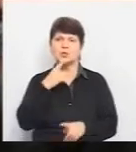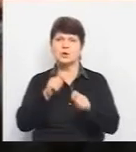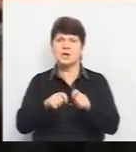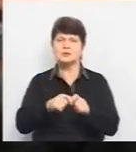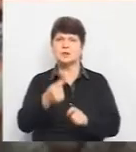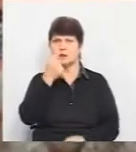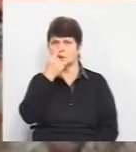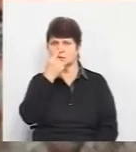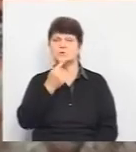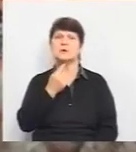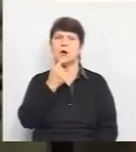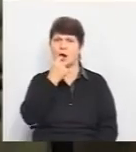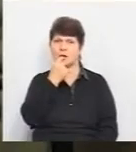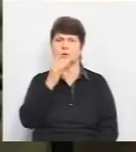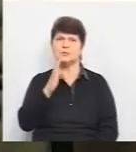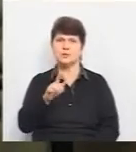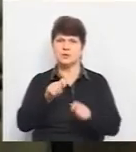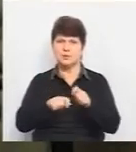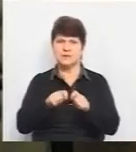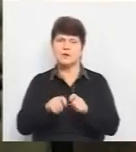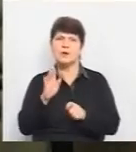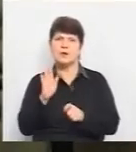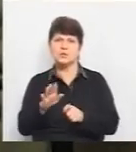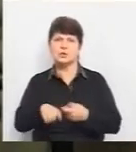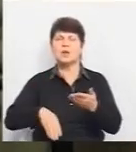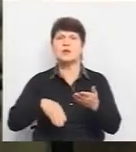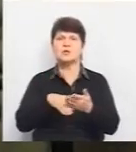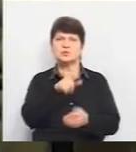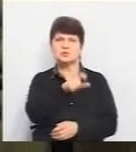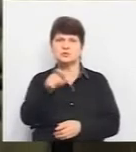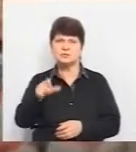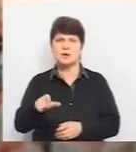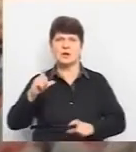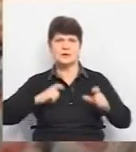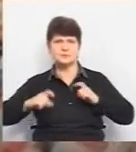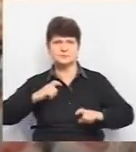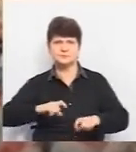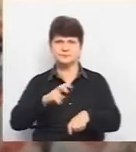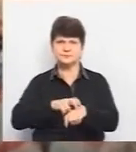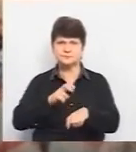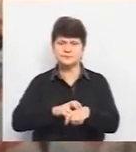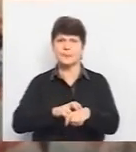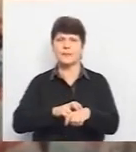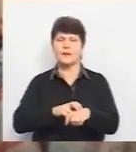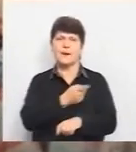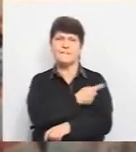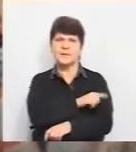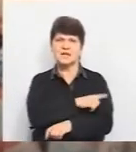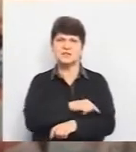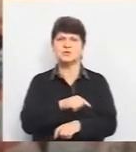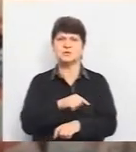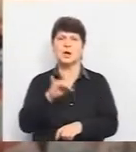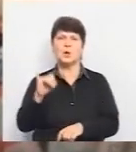До цього, я знаю, що будуть залучатися навіть волонтери, це лікарі-інтерни і студенти медичних